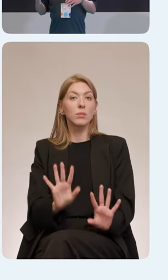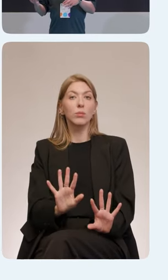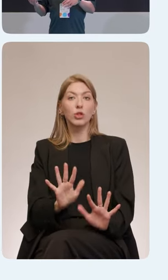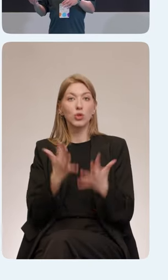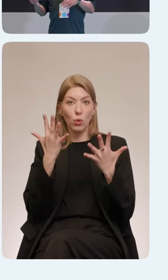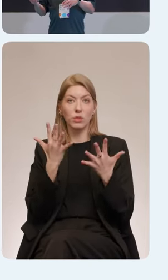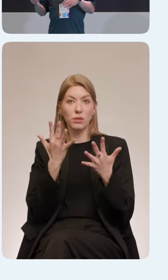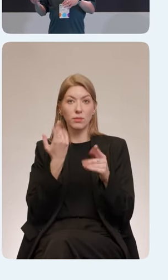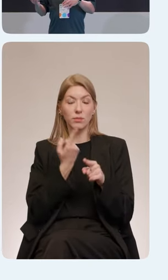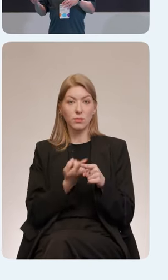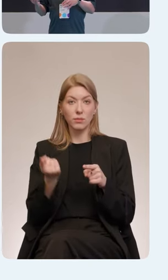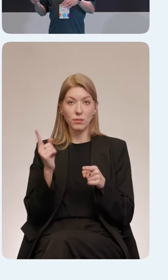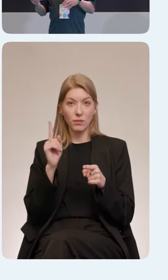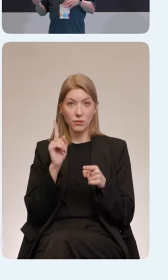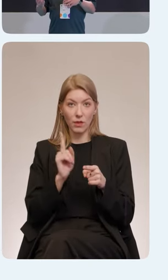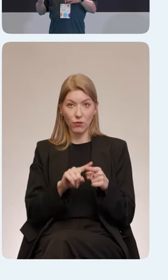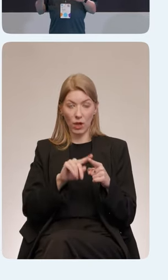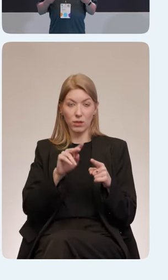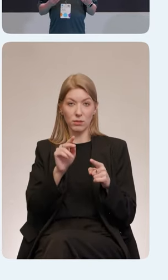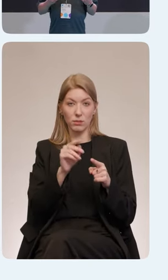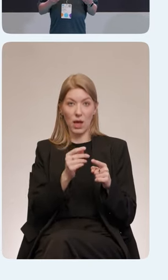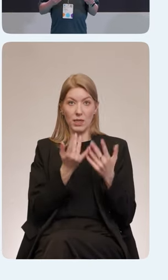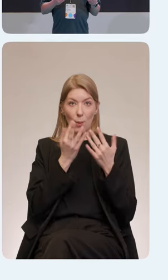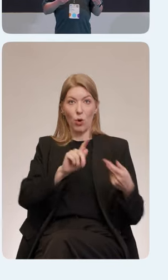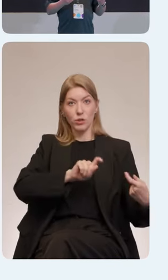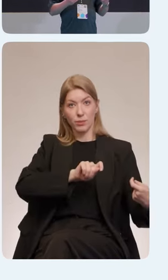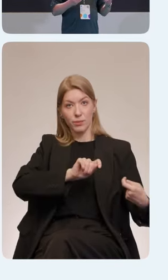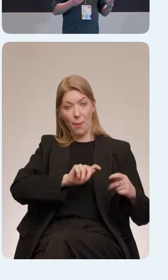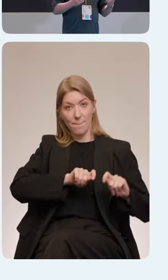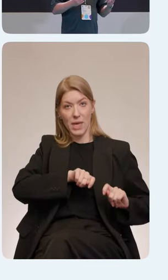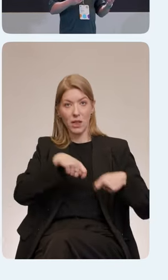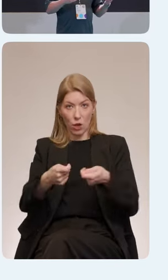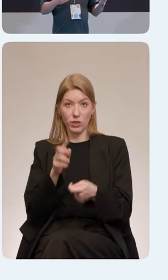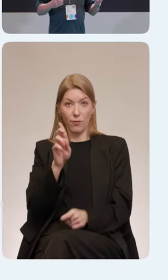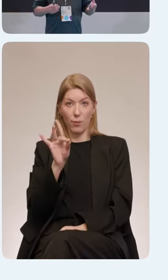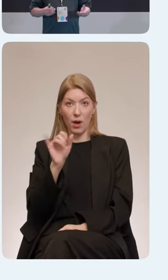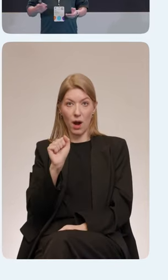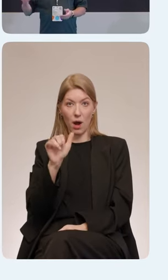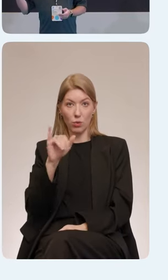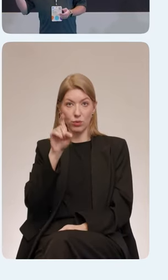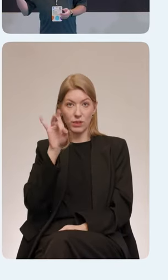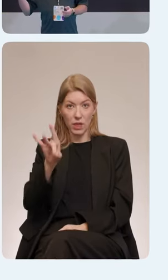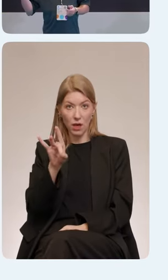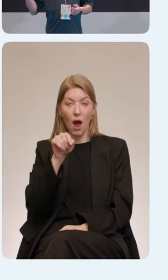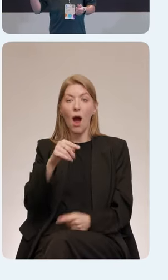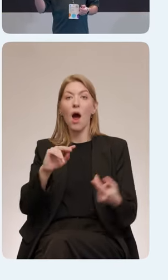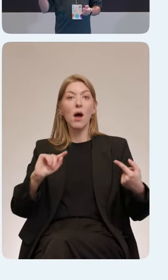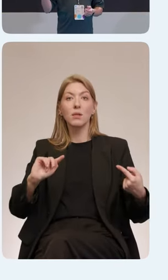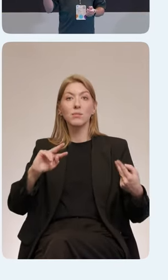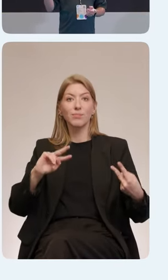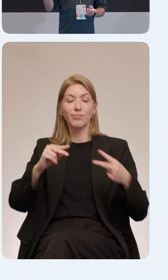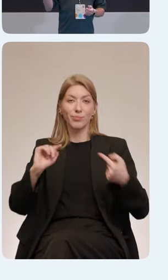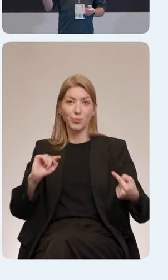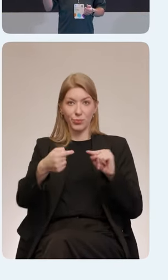передает этот же запрос в браузер, но они общаются немного на разных языках, потому что, если мы смотрели на предыдущем